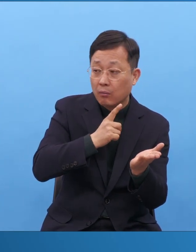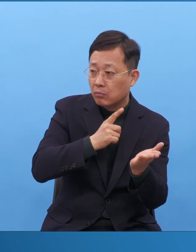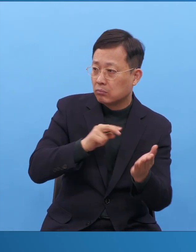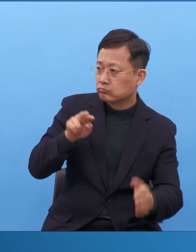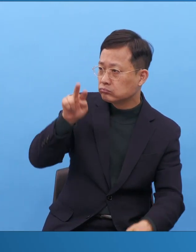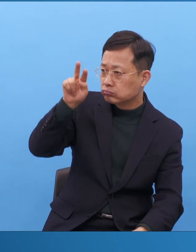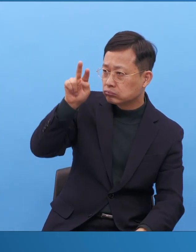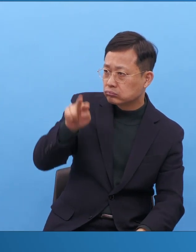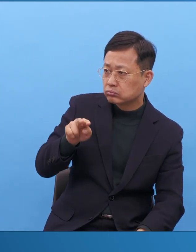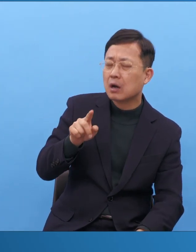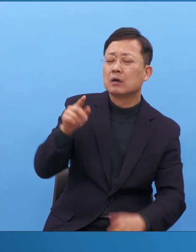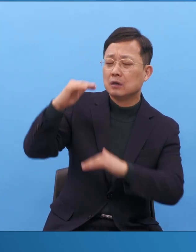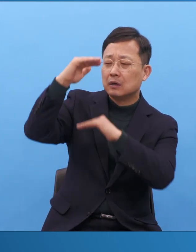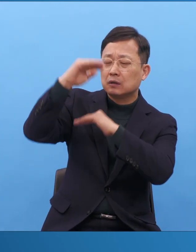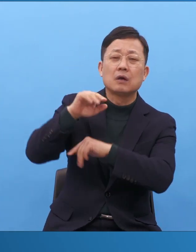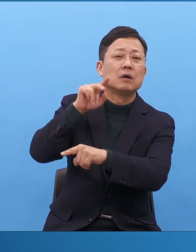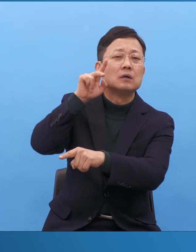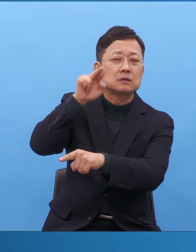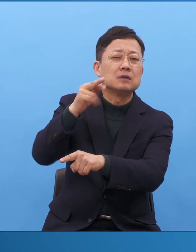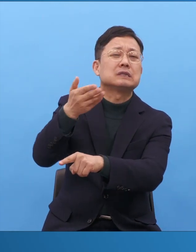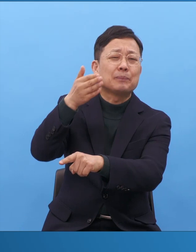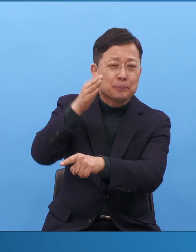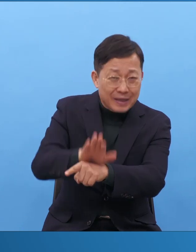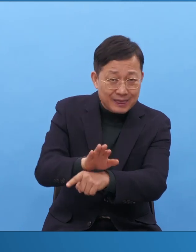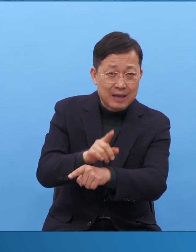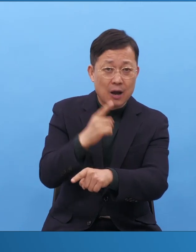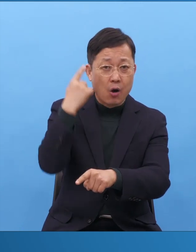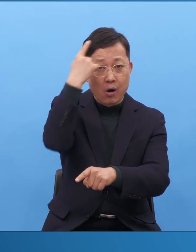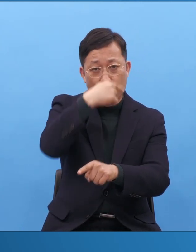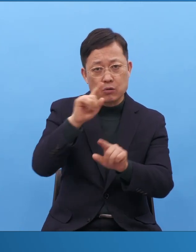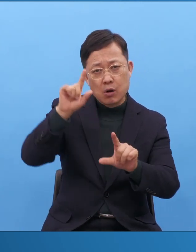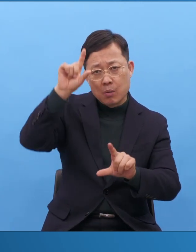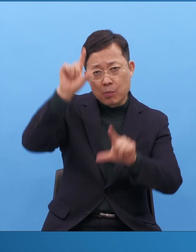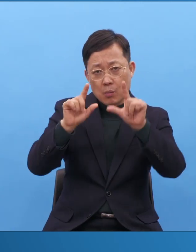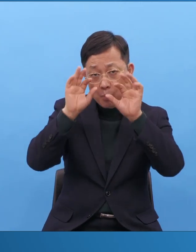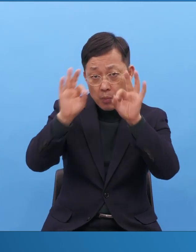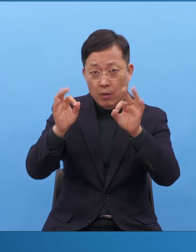물론 그 적극적으로 지금 사라지고 없지만 일단 갈수록 바뀌어요.